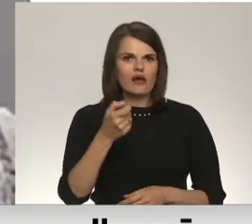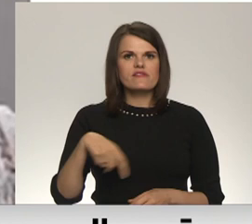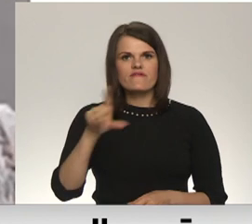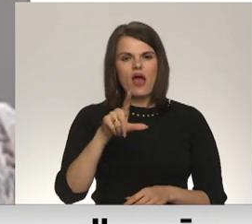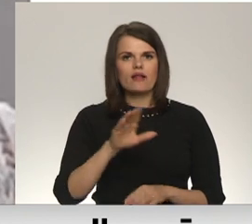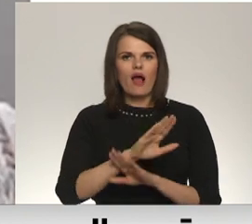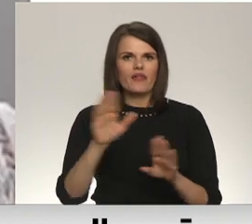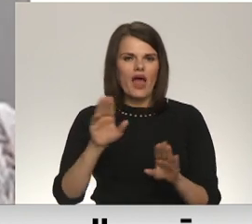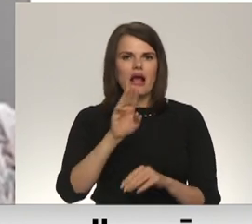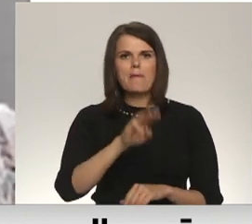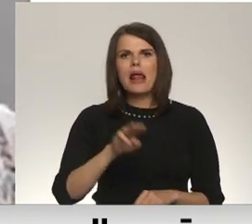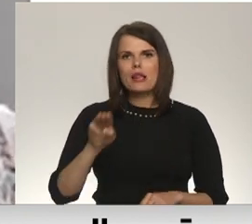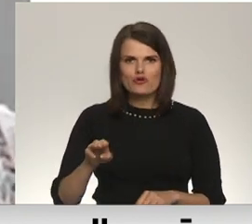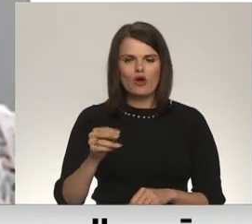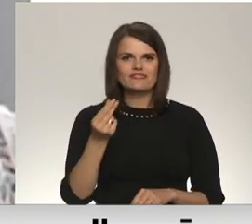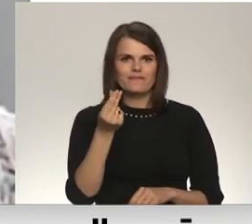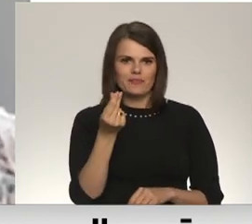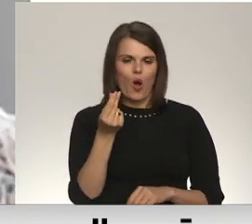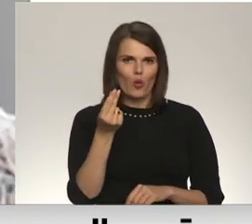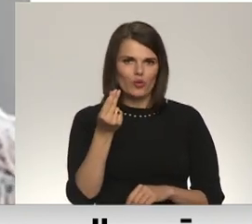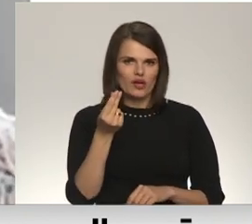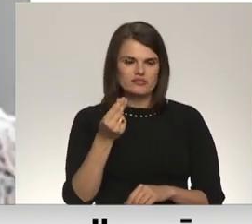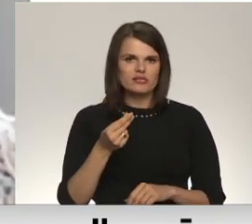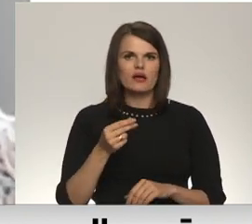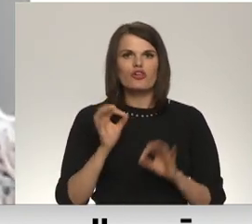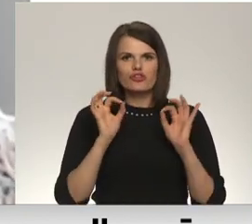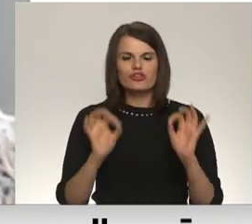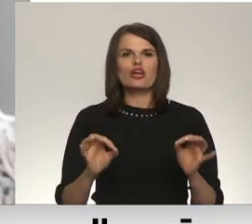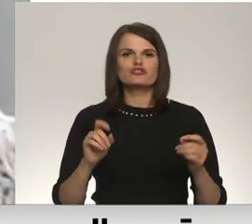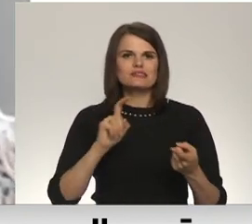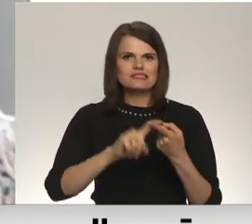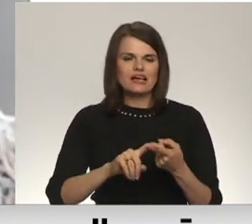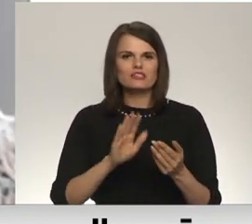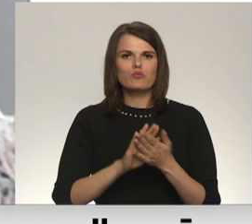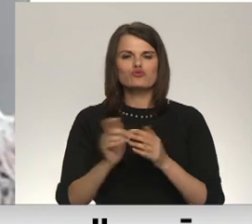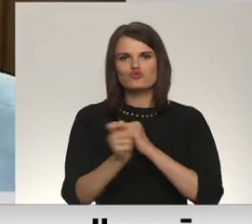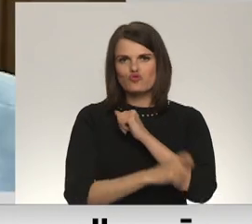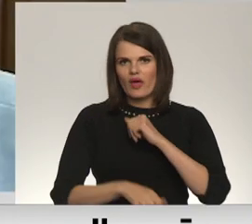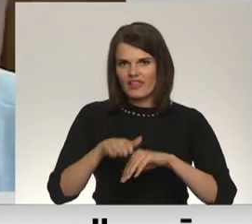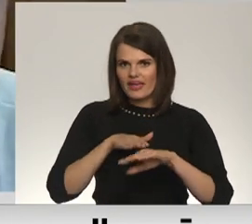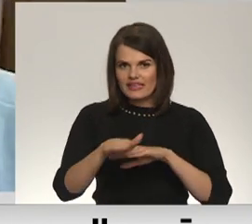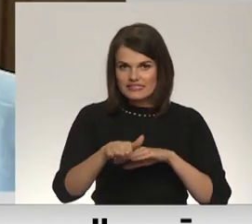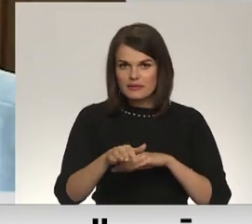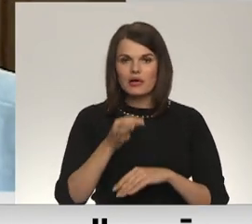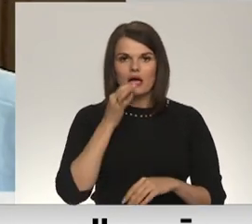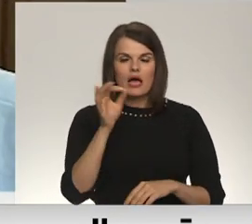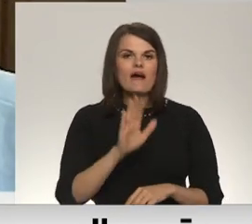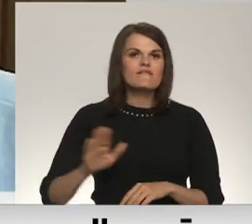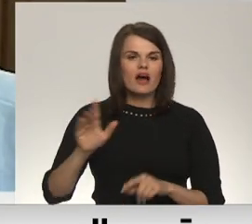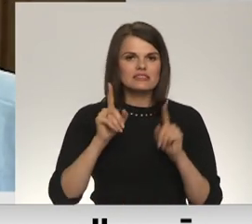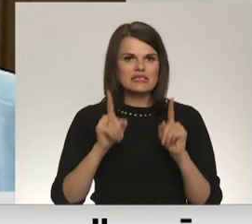miljonas finanšu līdzakļi tieši attiecībā uz sodu izpildi. Valstī ir jābūt